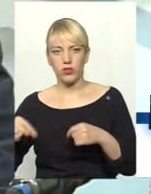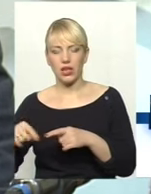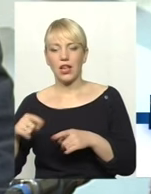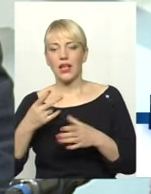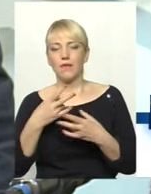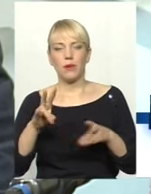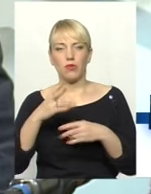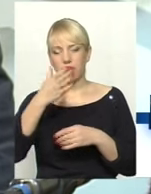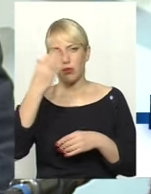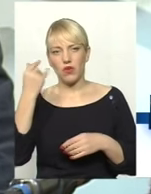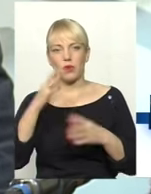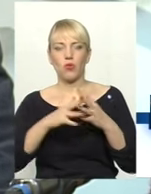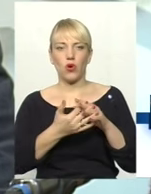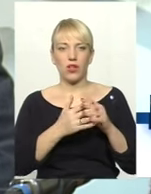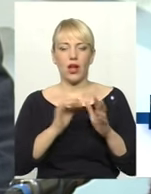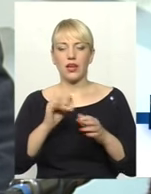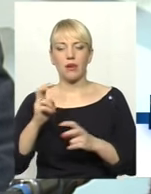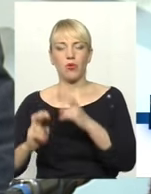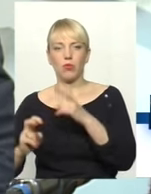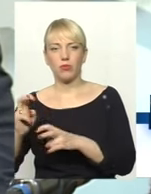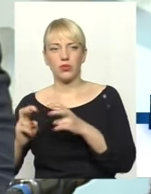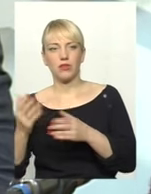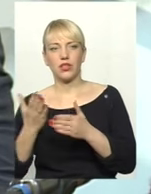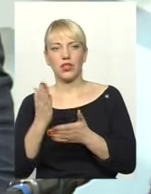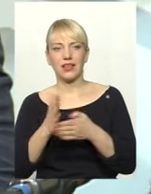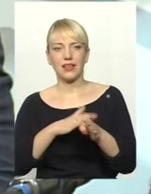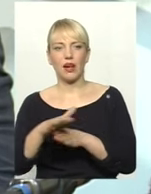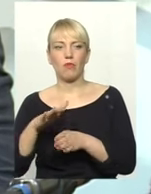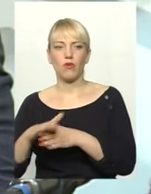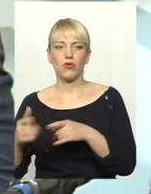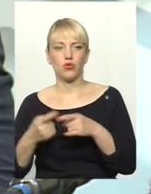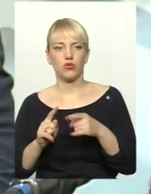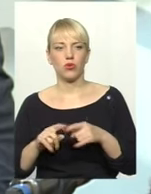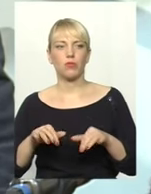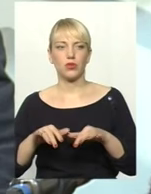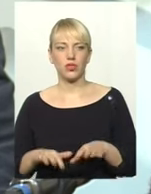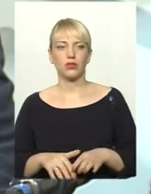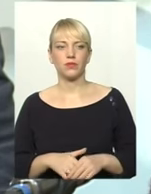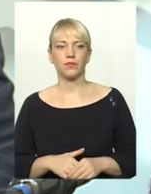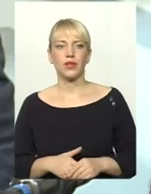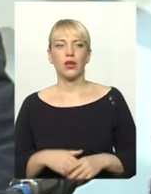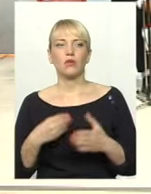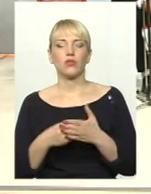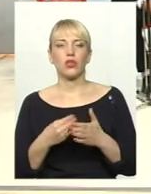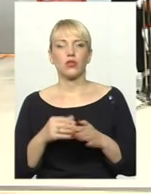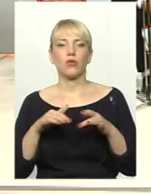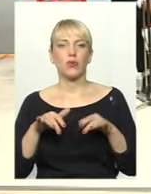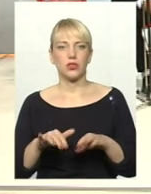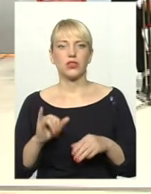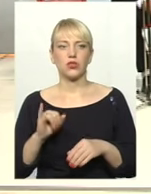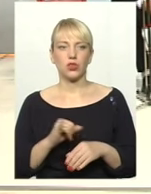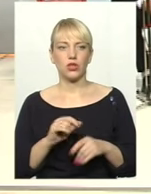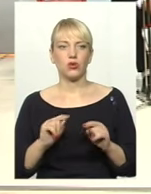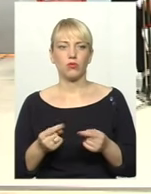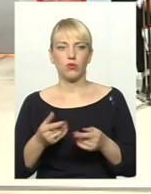аграрів, і про промисловців, які є наповнювачами цього бюджетного процесу. І